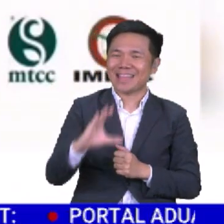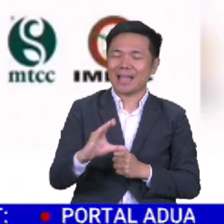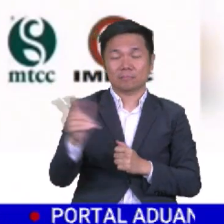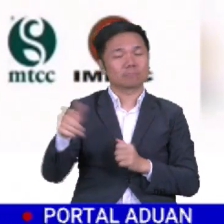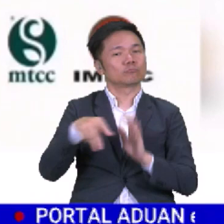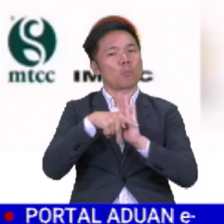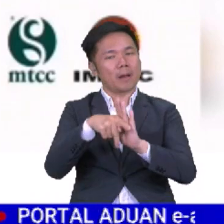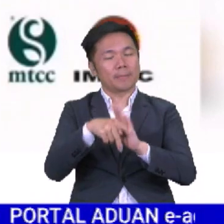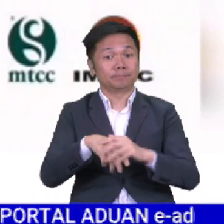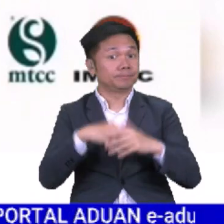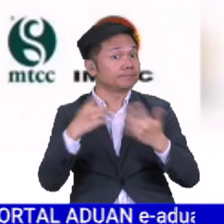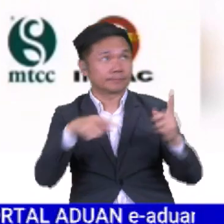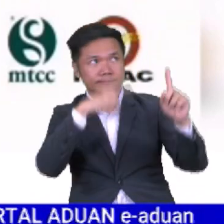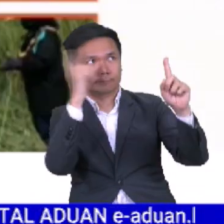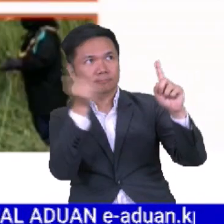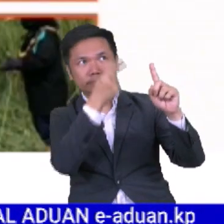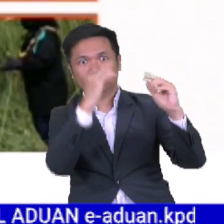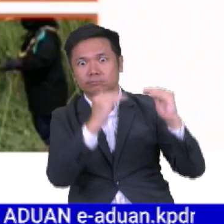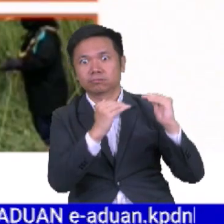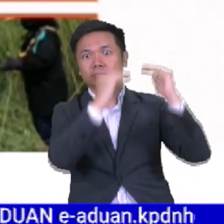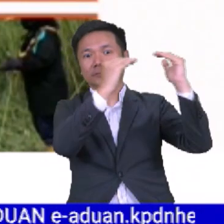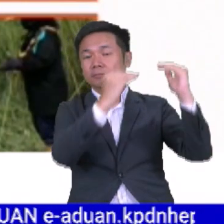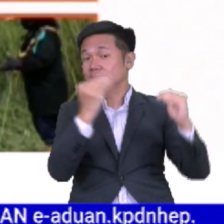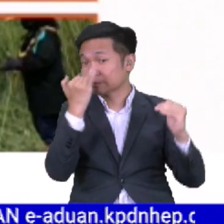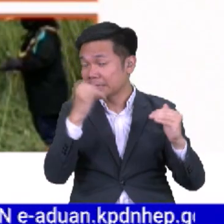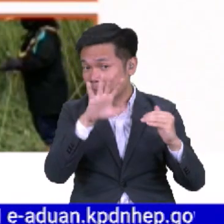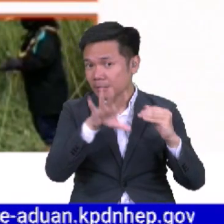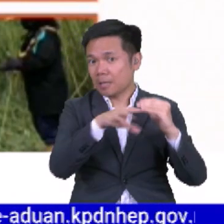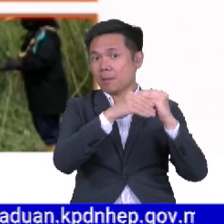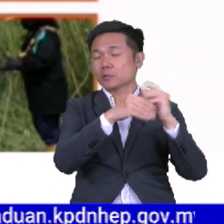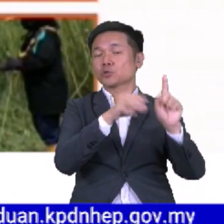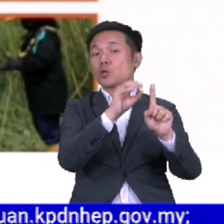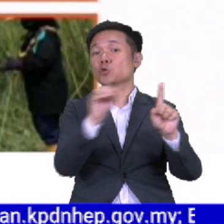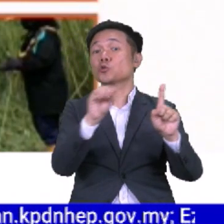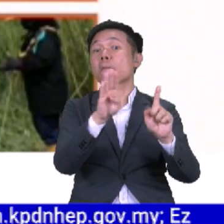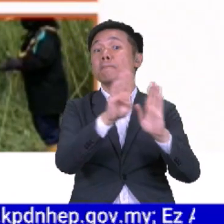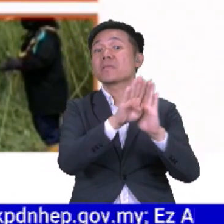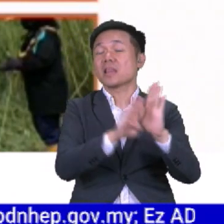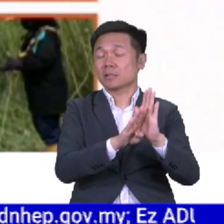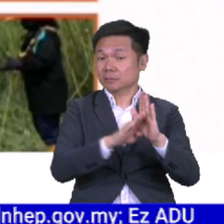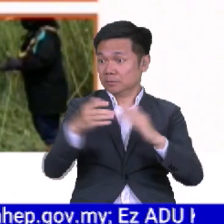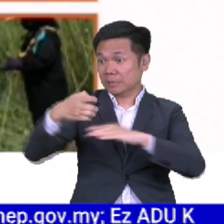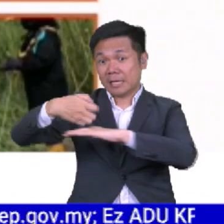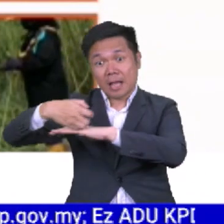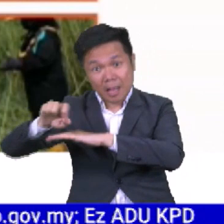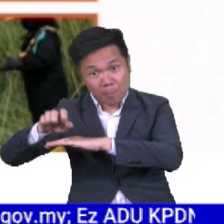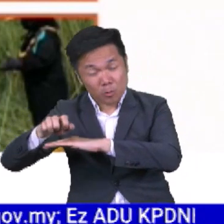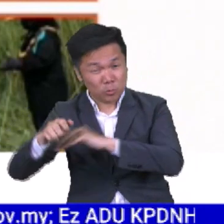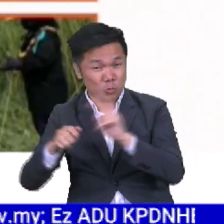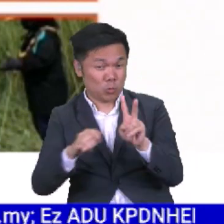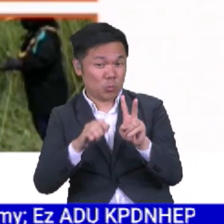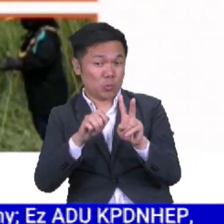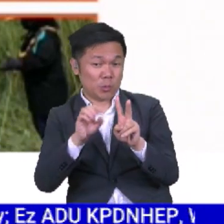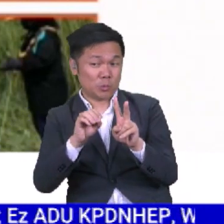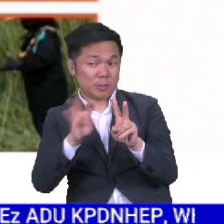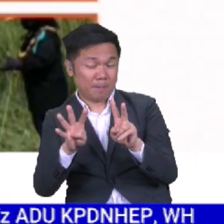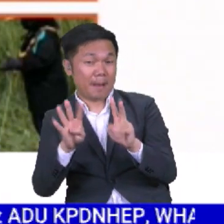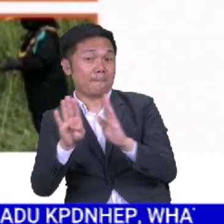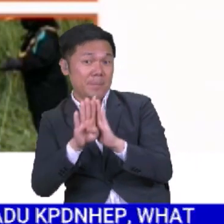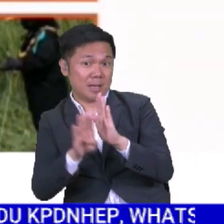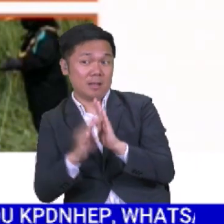Sasaran berkenaan adalah lebih tinggi dengan penambahan RM100 bilion berbanding nilai ekspor sebanyak RM204 bilion